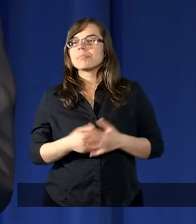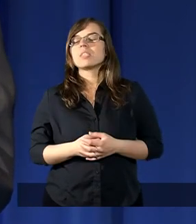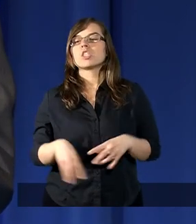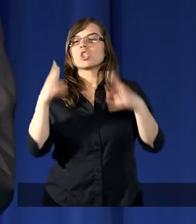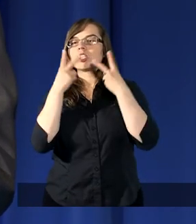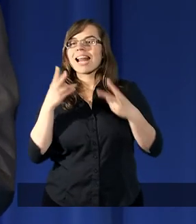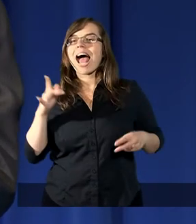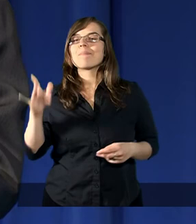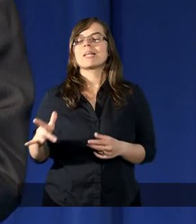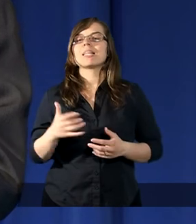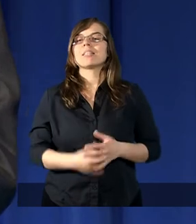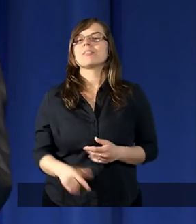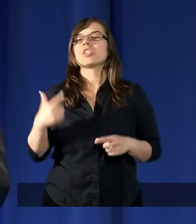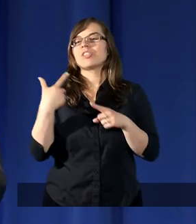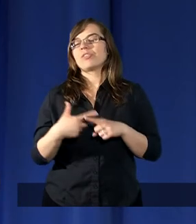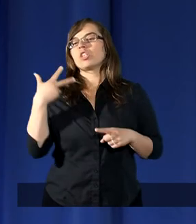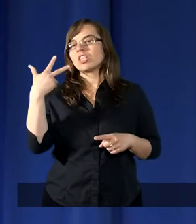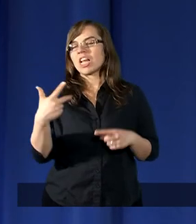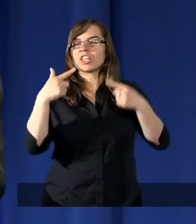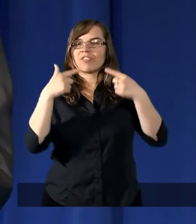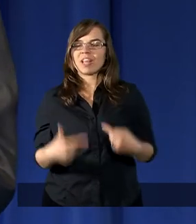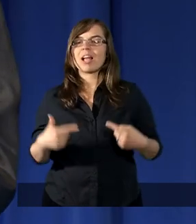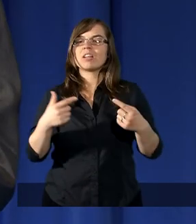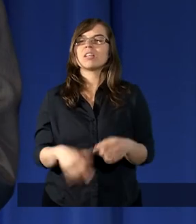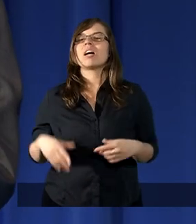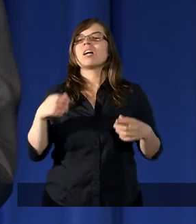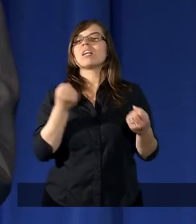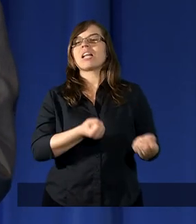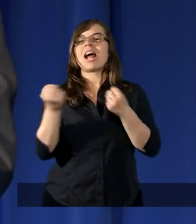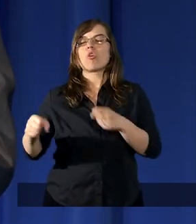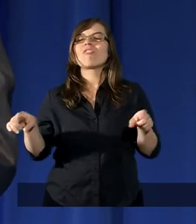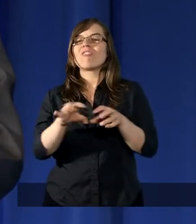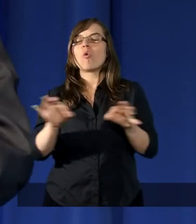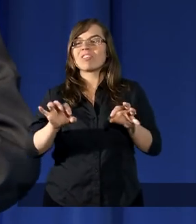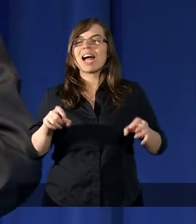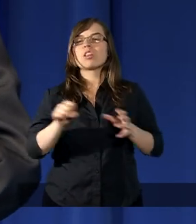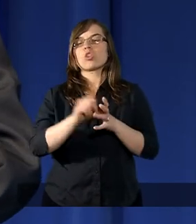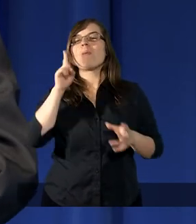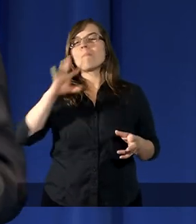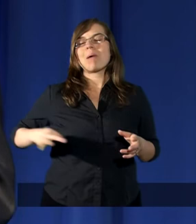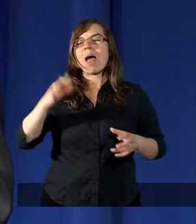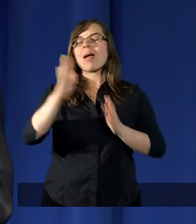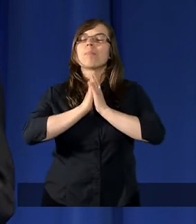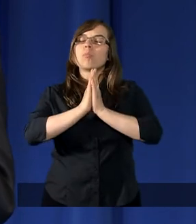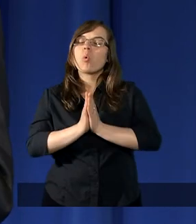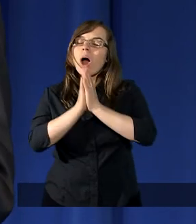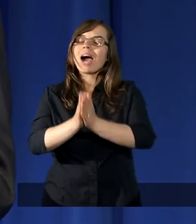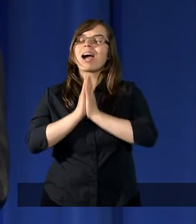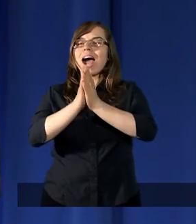czytamy dwudziesty trzeci wiersz. Zanosiłem wówczas do Pana błaganie.